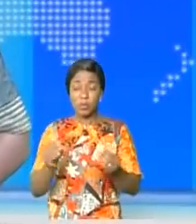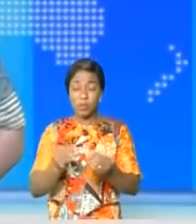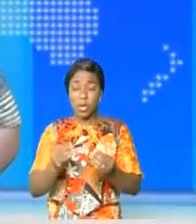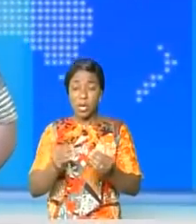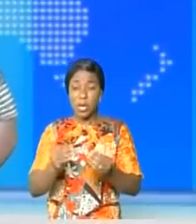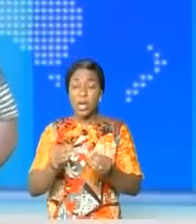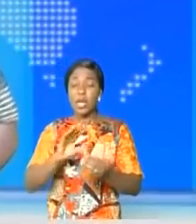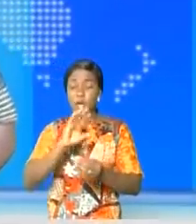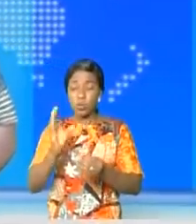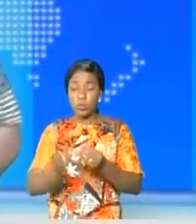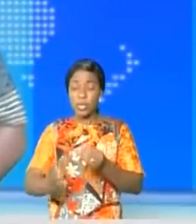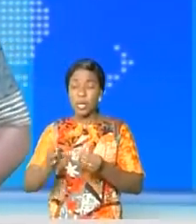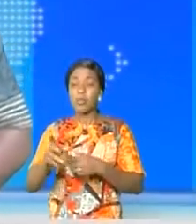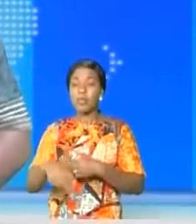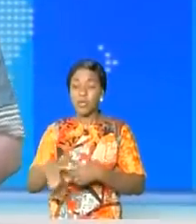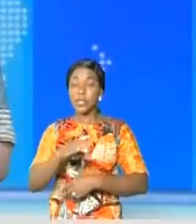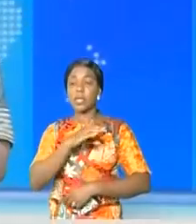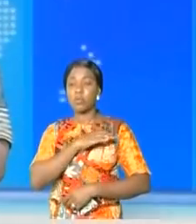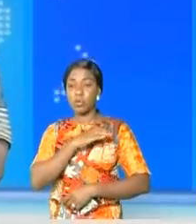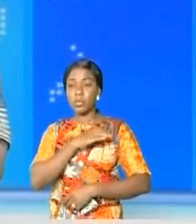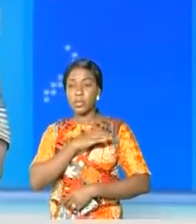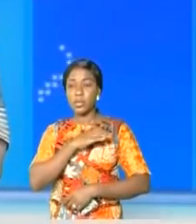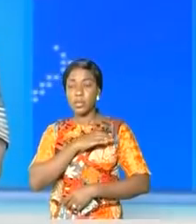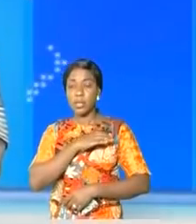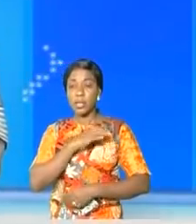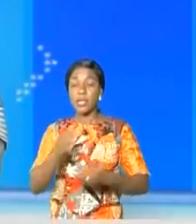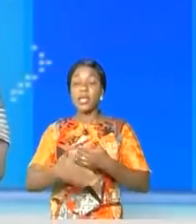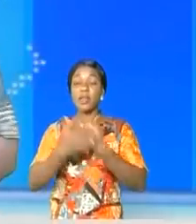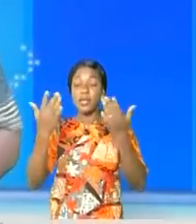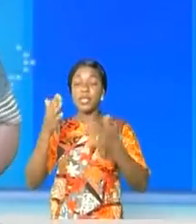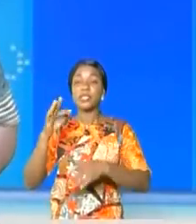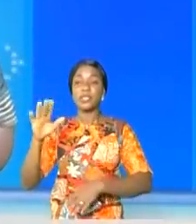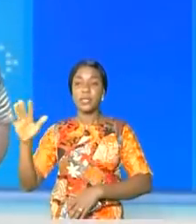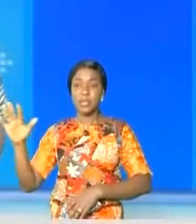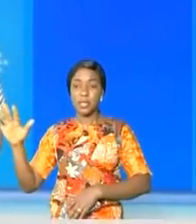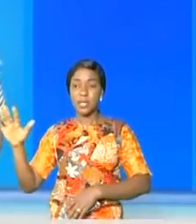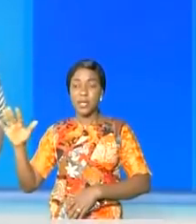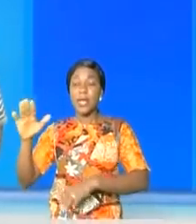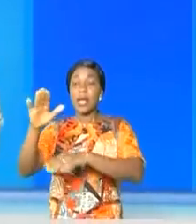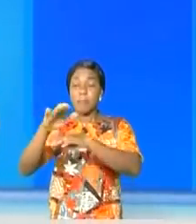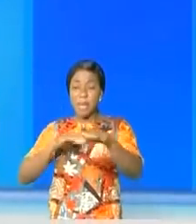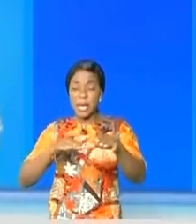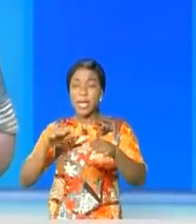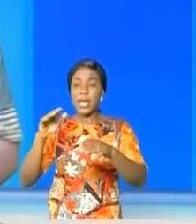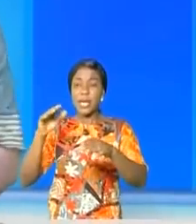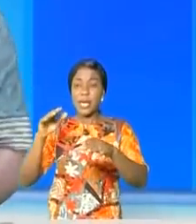provinciales de la police nationale congolaise de la ville de Kinshasa appellent la